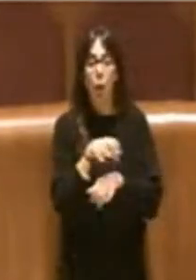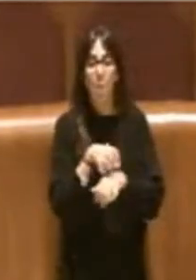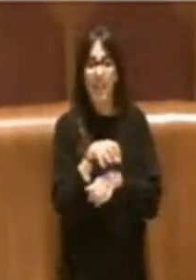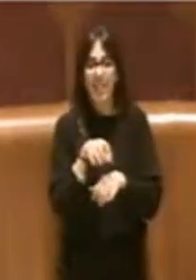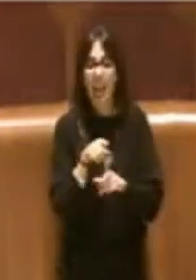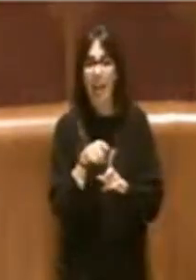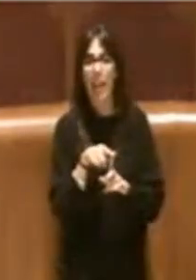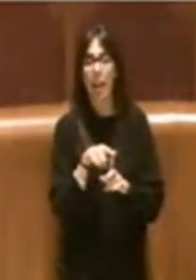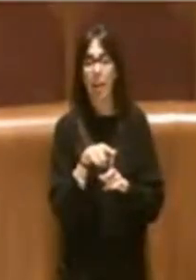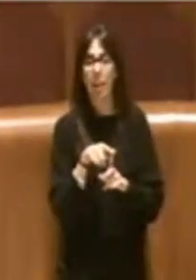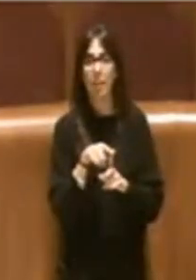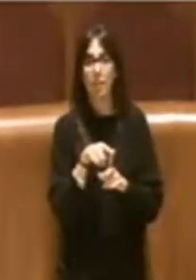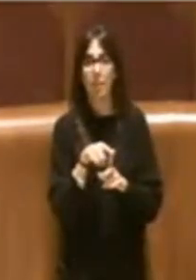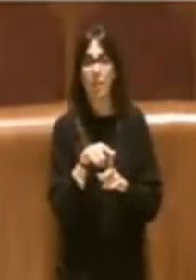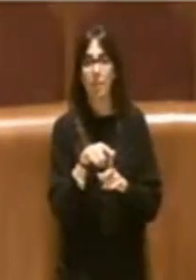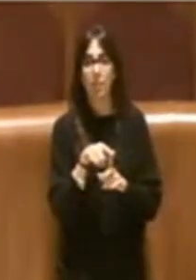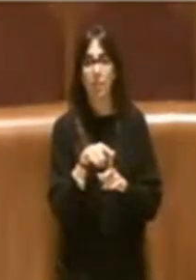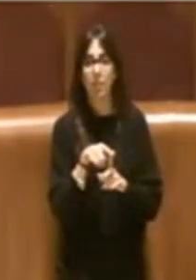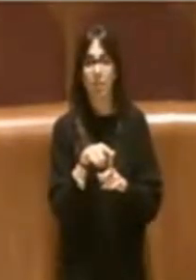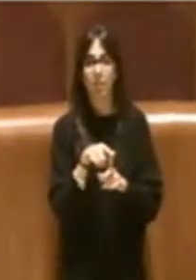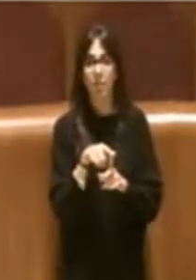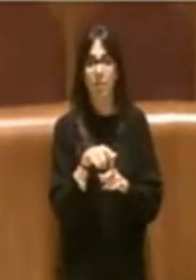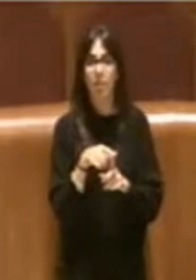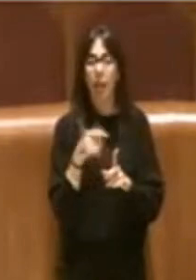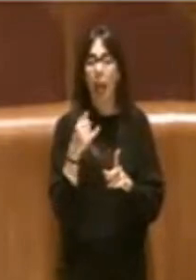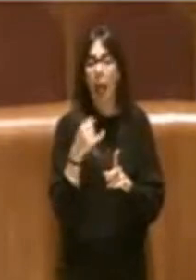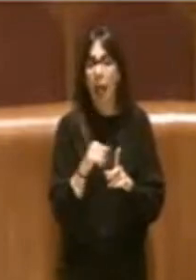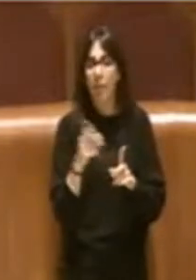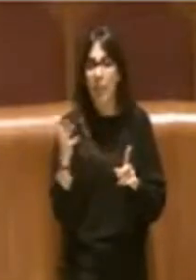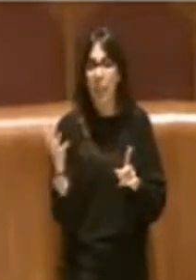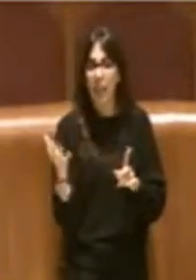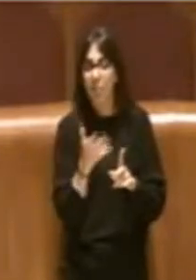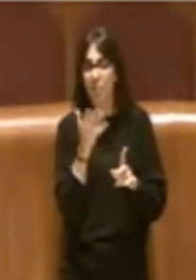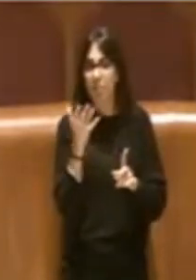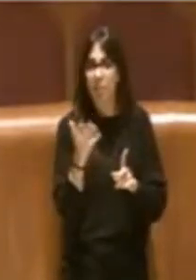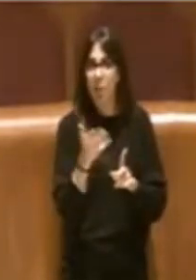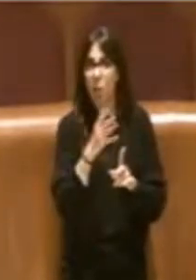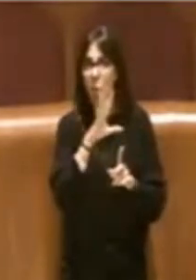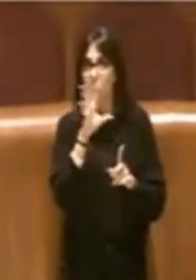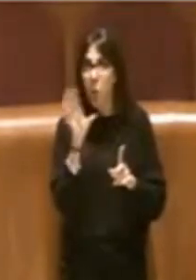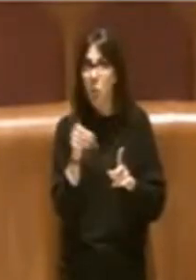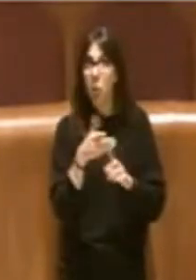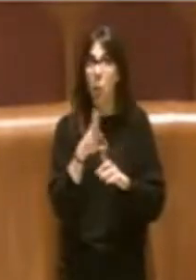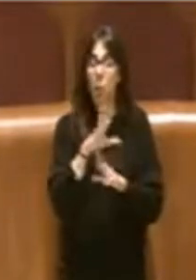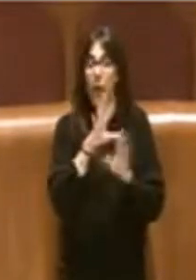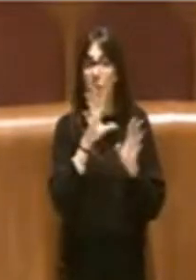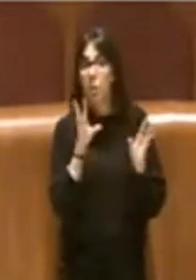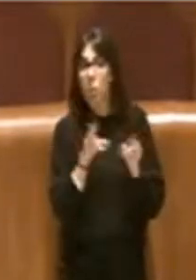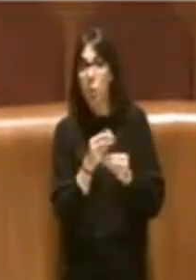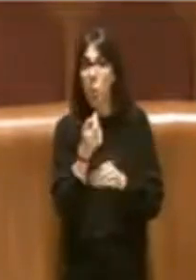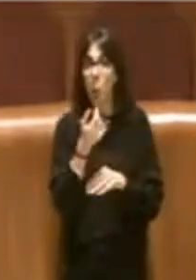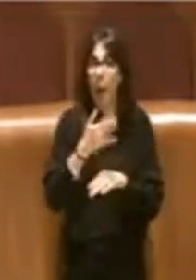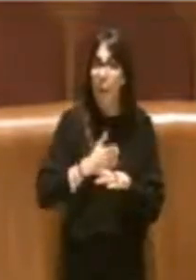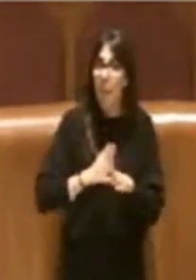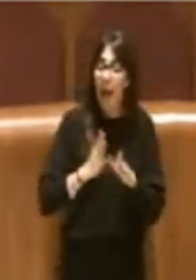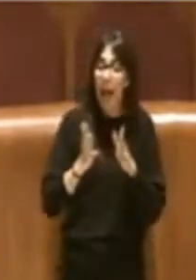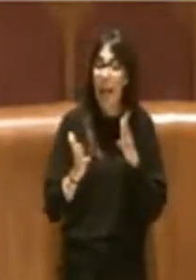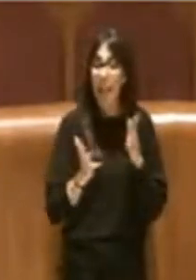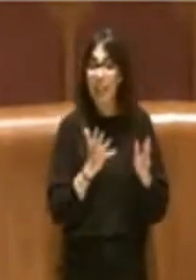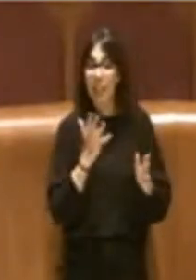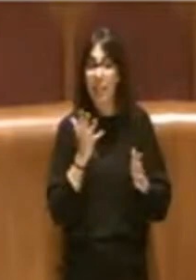non si sa nemmeno se tutto quasi tutto una parte del tutto